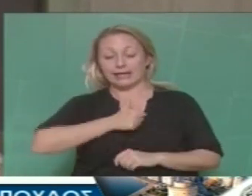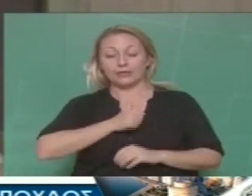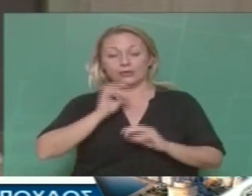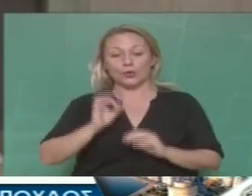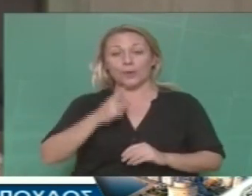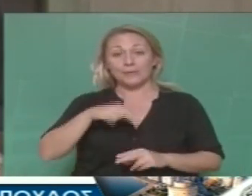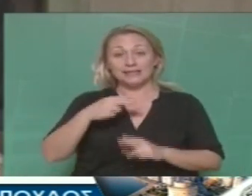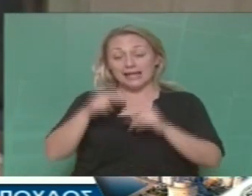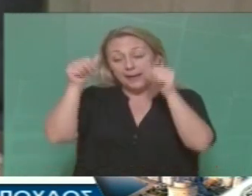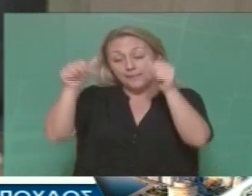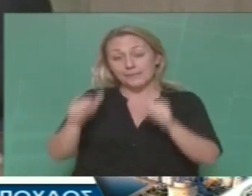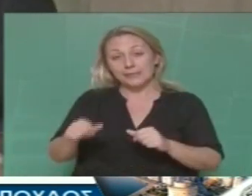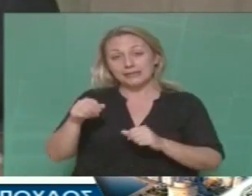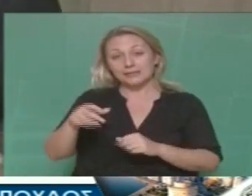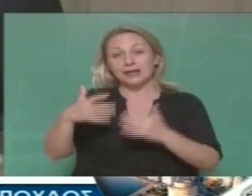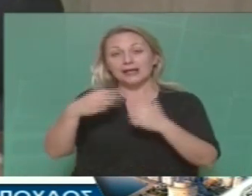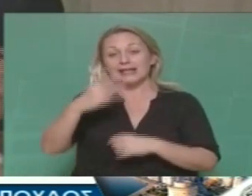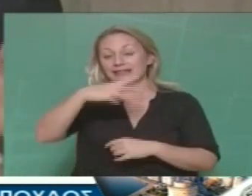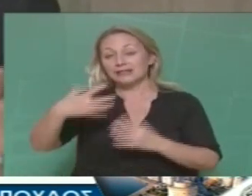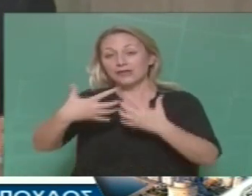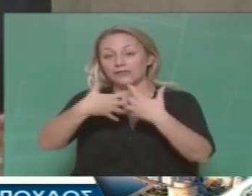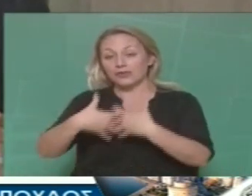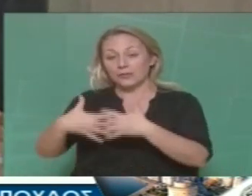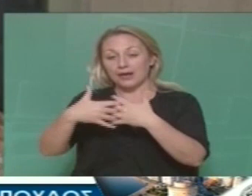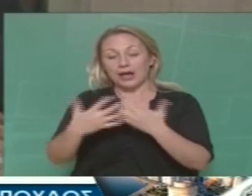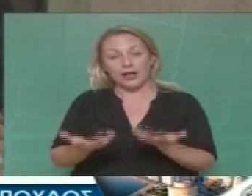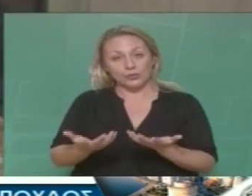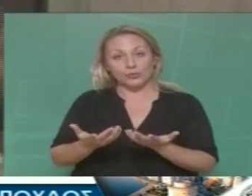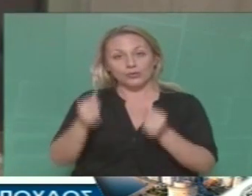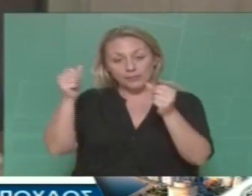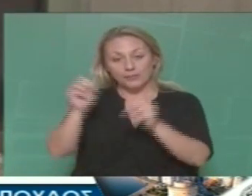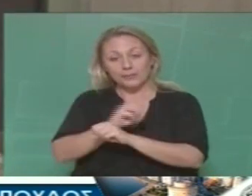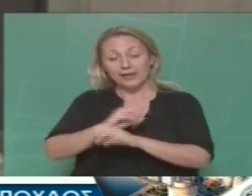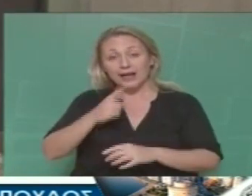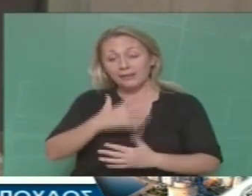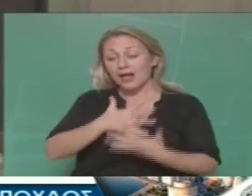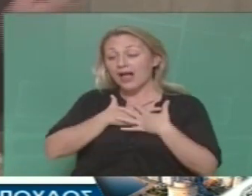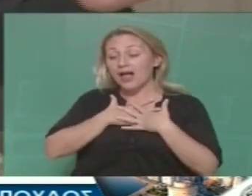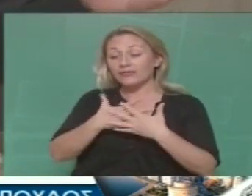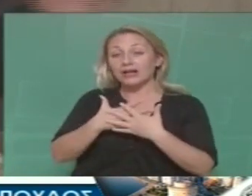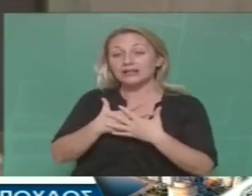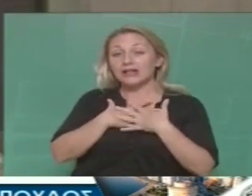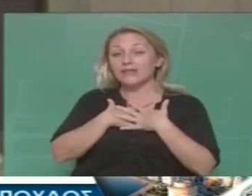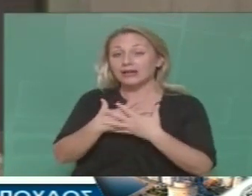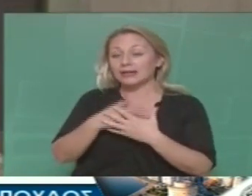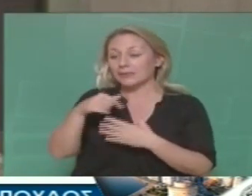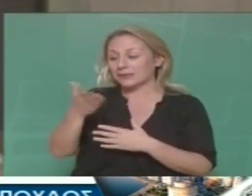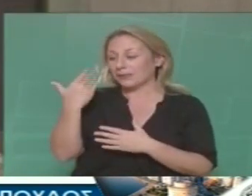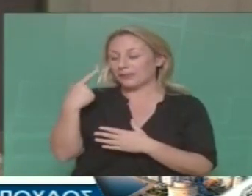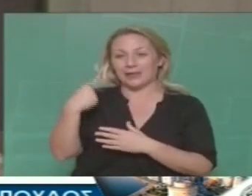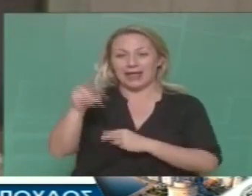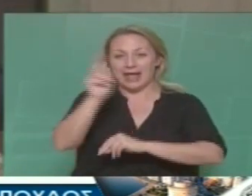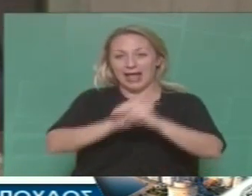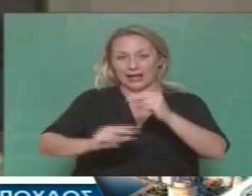επίσημη ανακοίνωσή του ο ΣΥΔΑΣΟΣ Βιομηχάνων, προφανώς το ξέρετε όλοι, ευχαρίστησε το ΣΥΡΙΖΑ λίγο πριν παραδώσει την